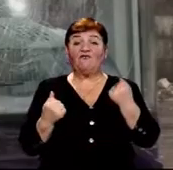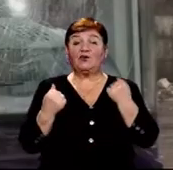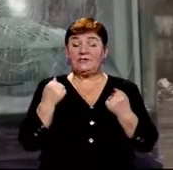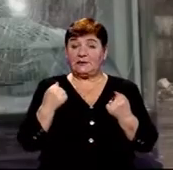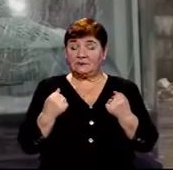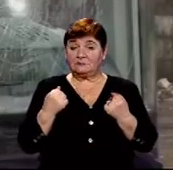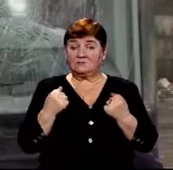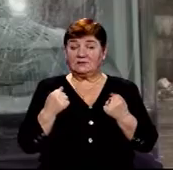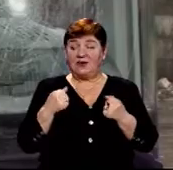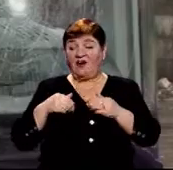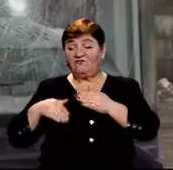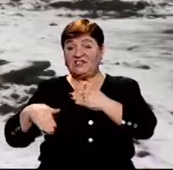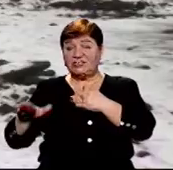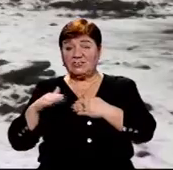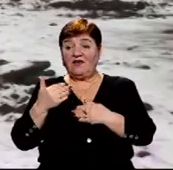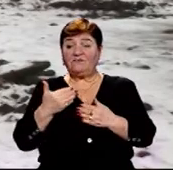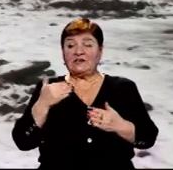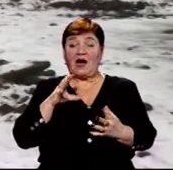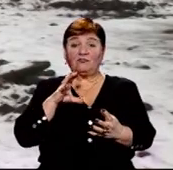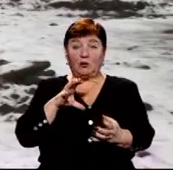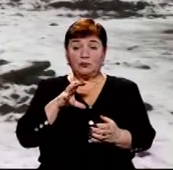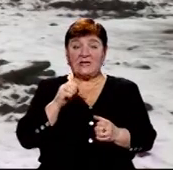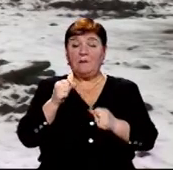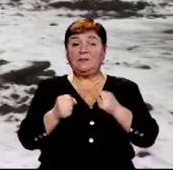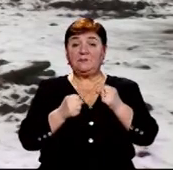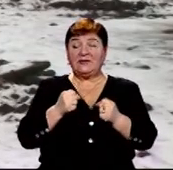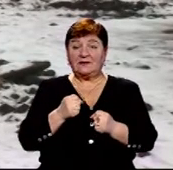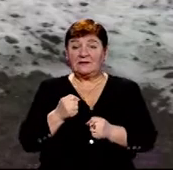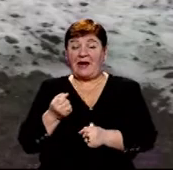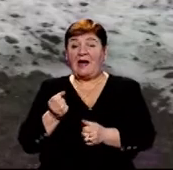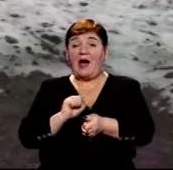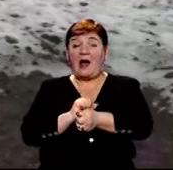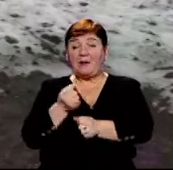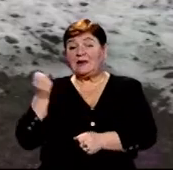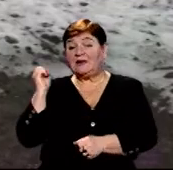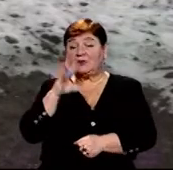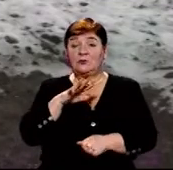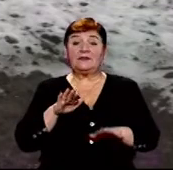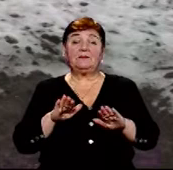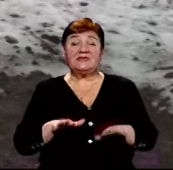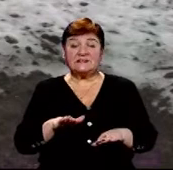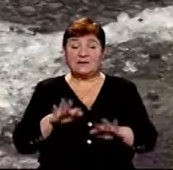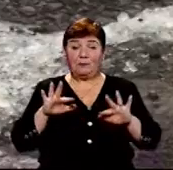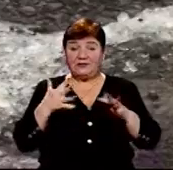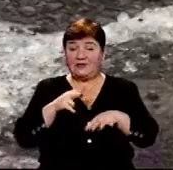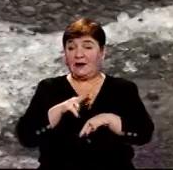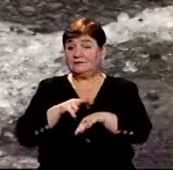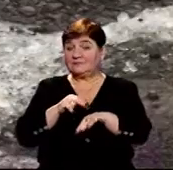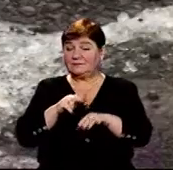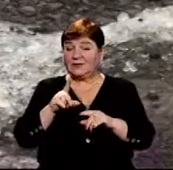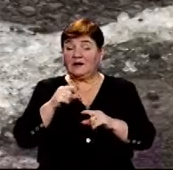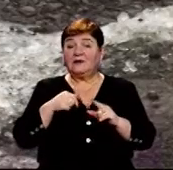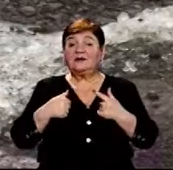відійшли від автобусів, підбігла, кинула камінь і втекла. На місце події приїхала слідчо-оперативна група,